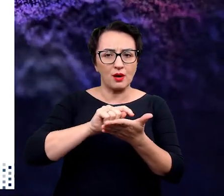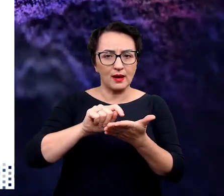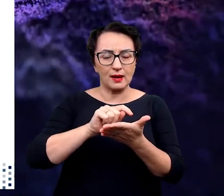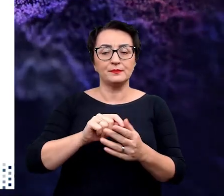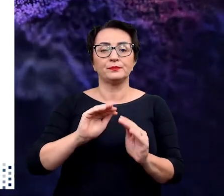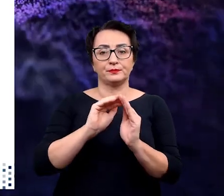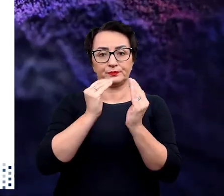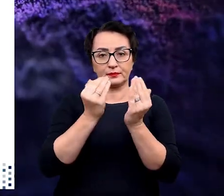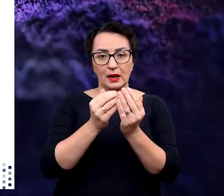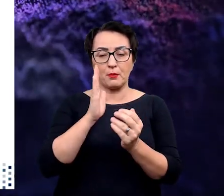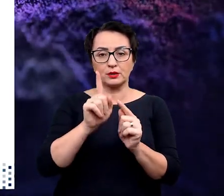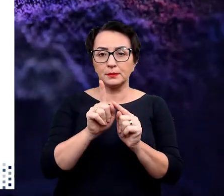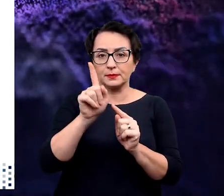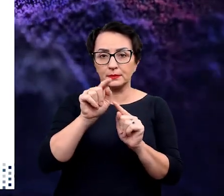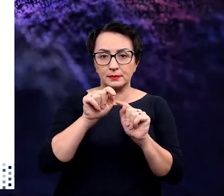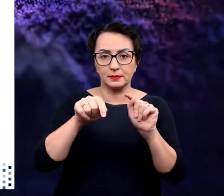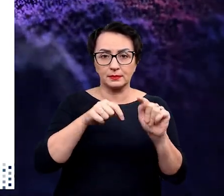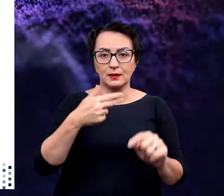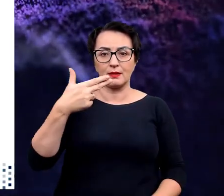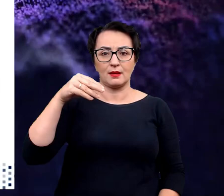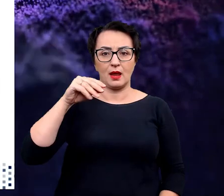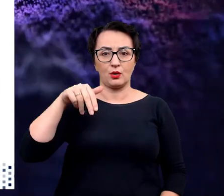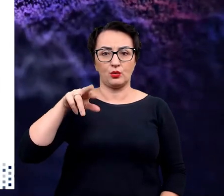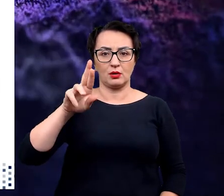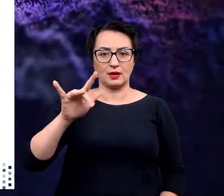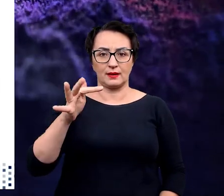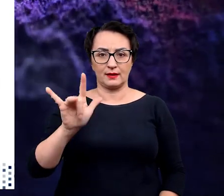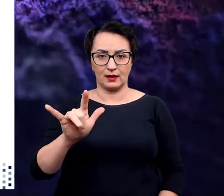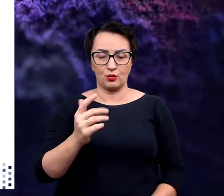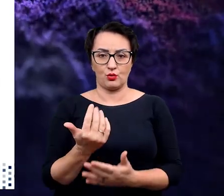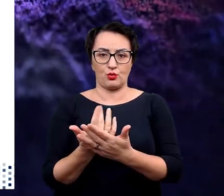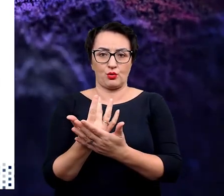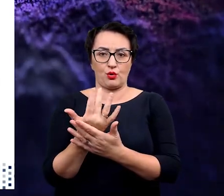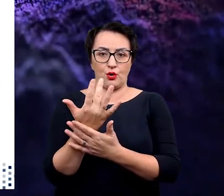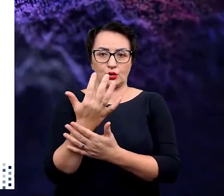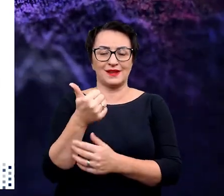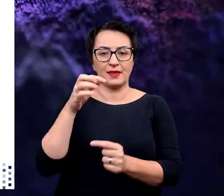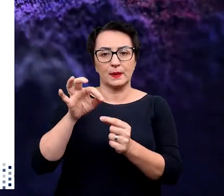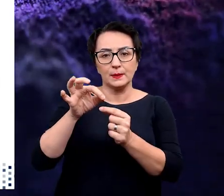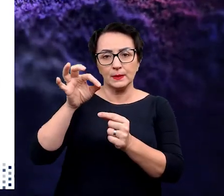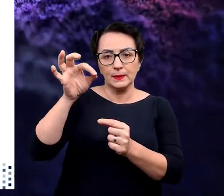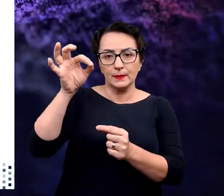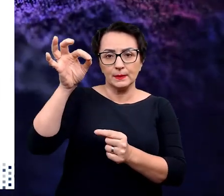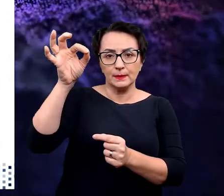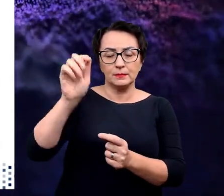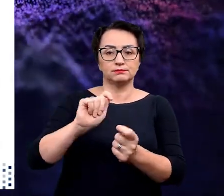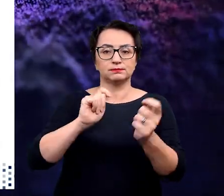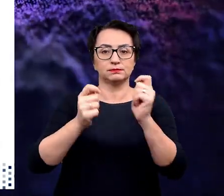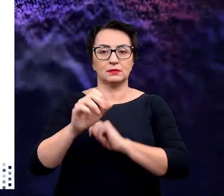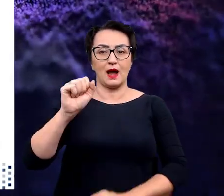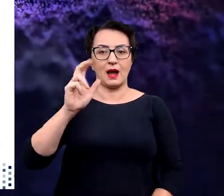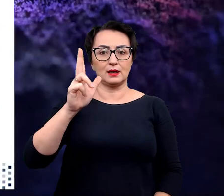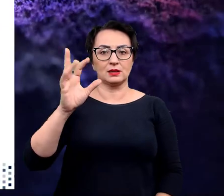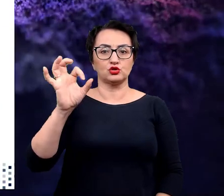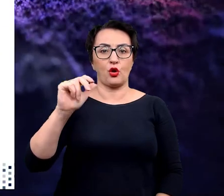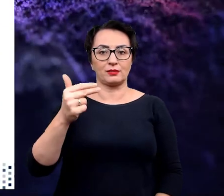królistą strukturą, która z czasem wypuszcza neuryty, czyli takie drobne wypustki. Te neuryty rosną, jedna z nich się wydłuża i